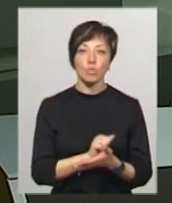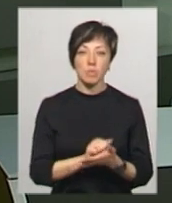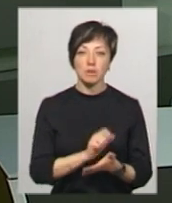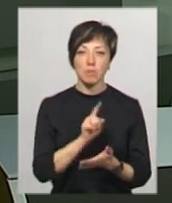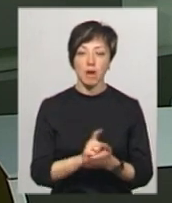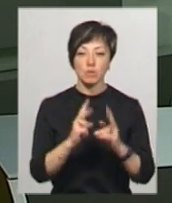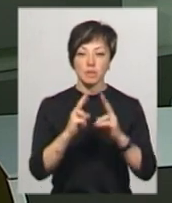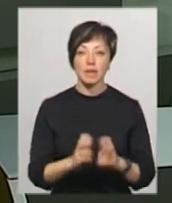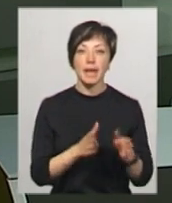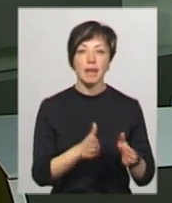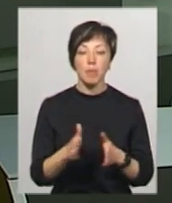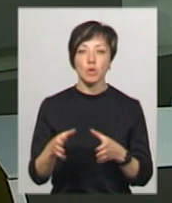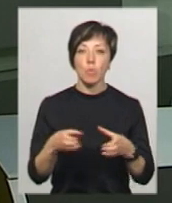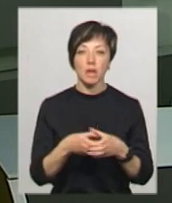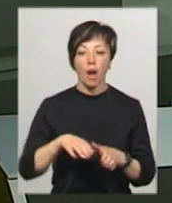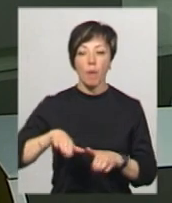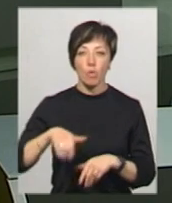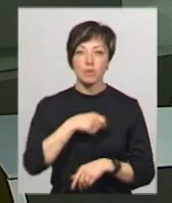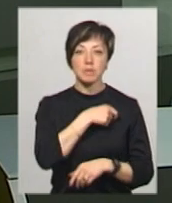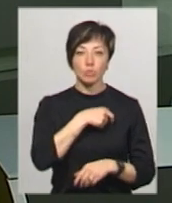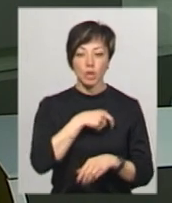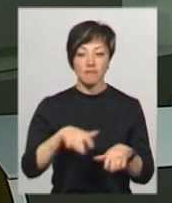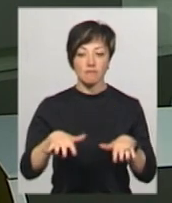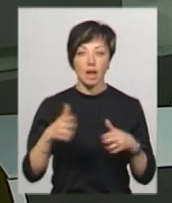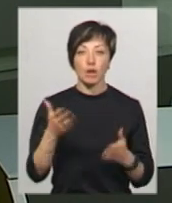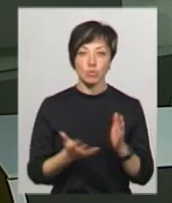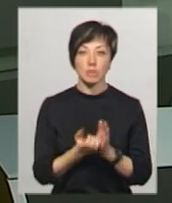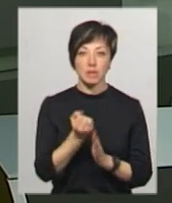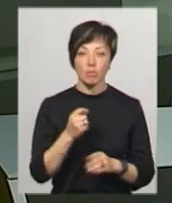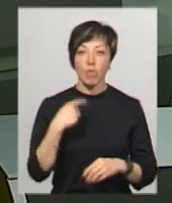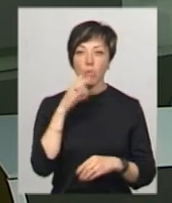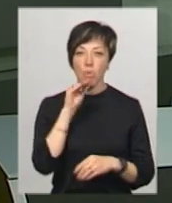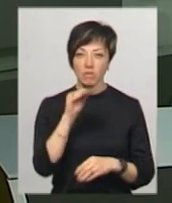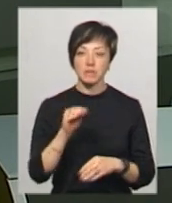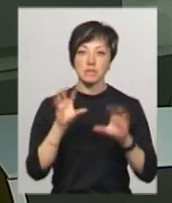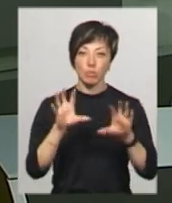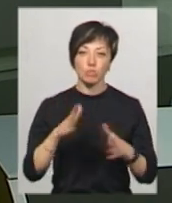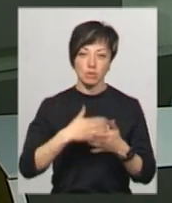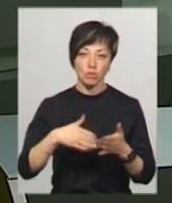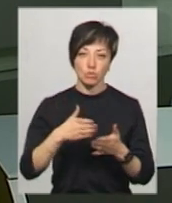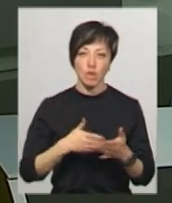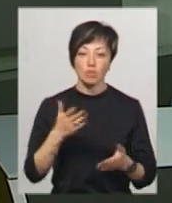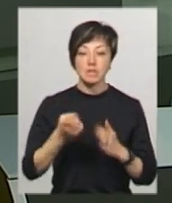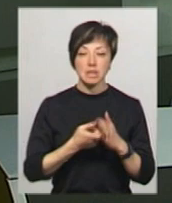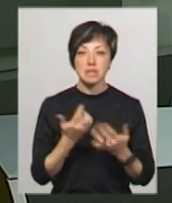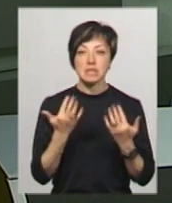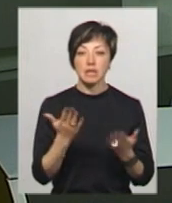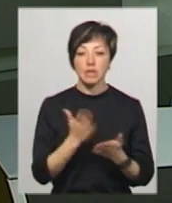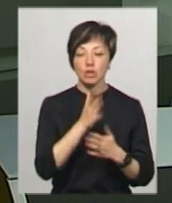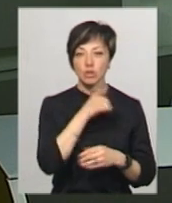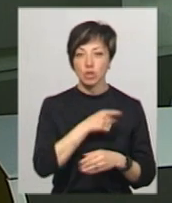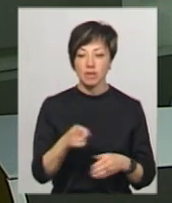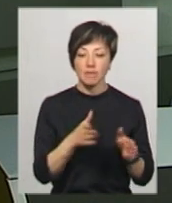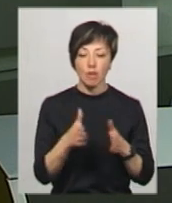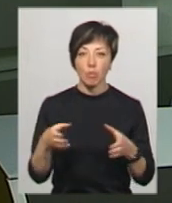мають розглянути регламентний комітет, а потім депутати в залі. Якщо їх підтримають, мовний закон буде скасовано. Щоб дізнатися, скільки є часу в